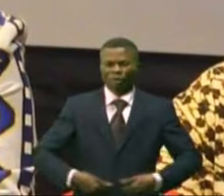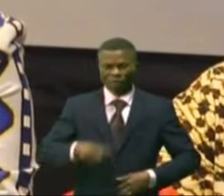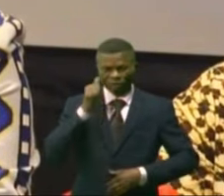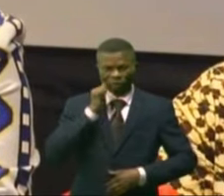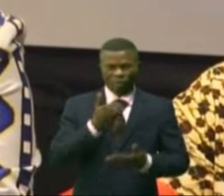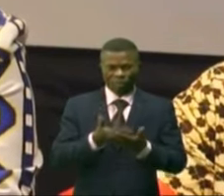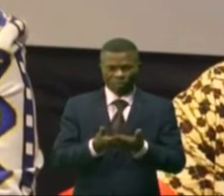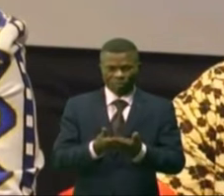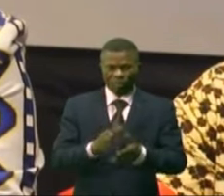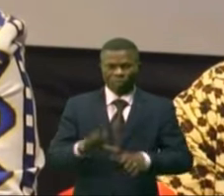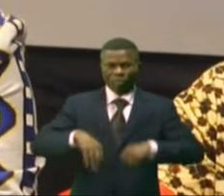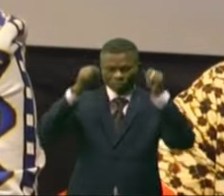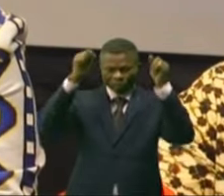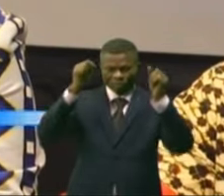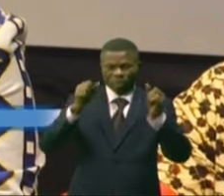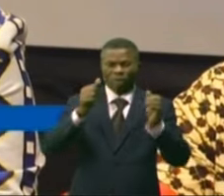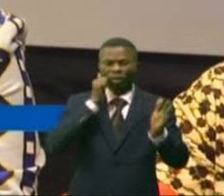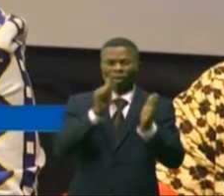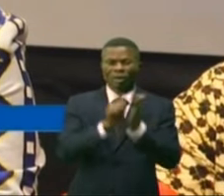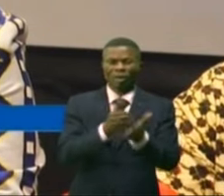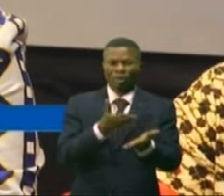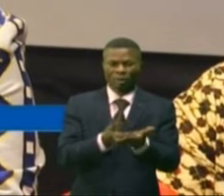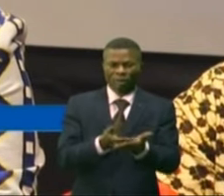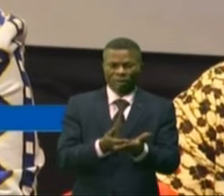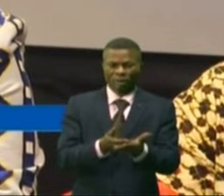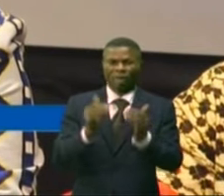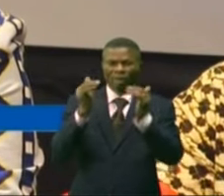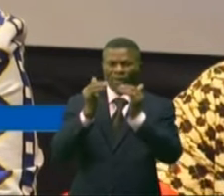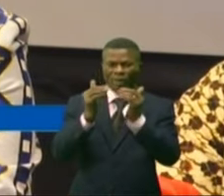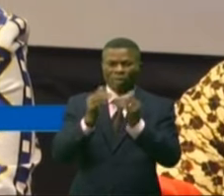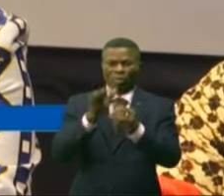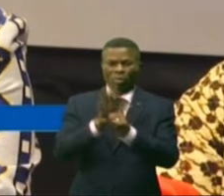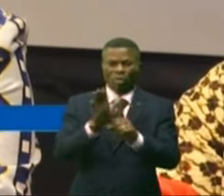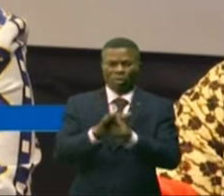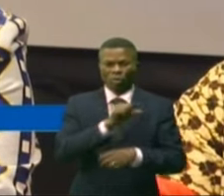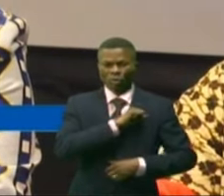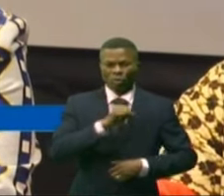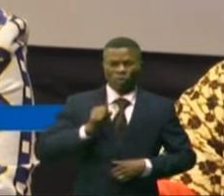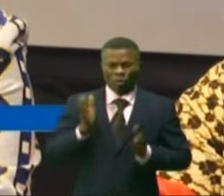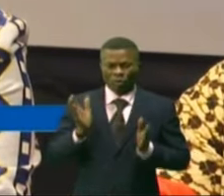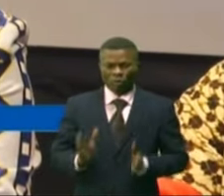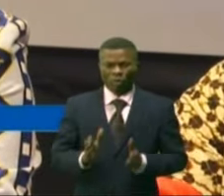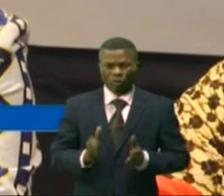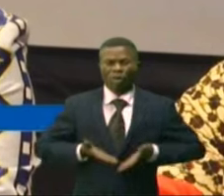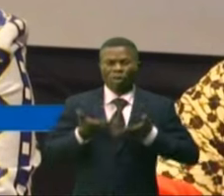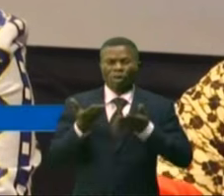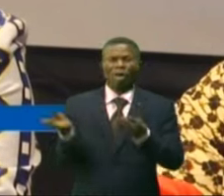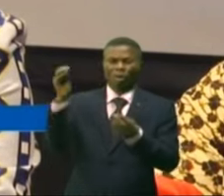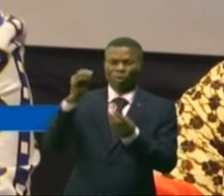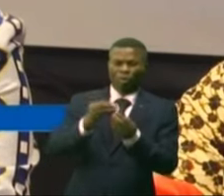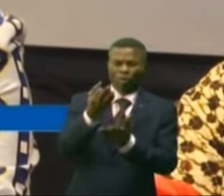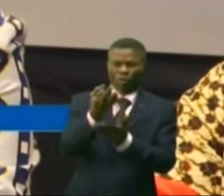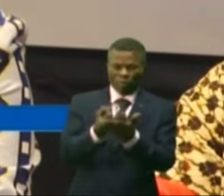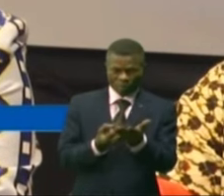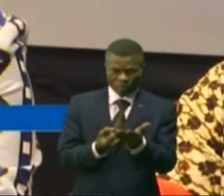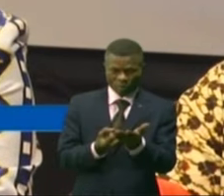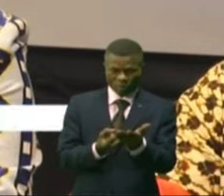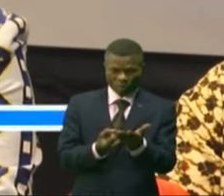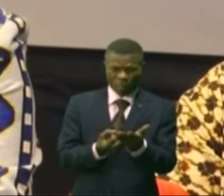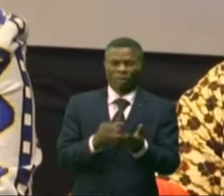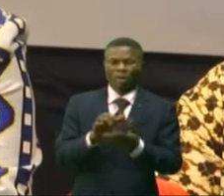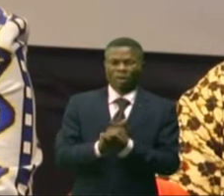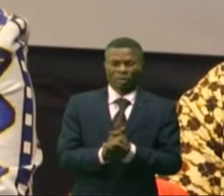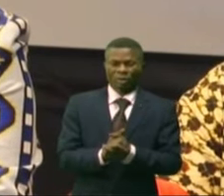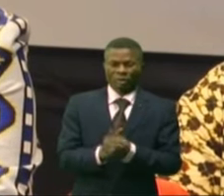Lors de l'adoption de cet article, la majorité des sénateurs exigèrent d'ajouter l'incise s'il est ché,